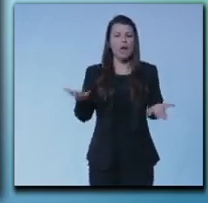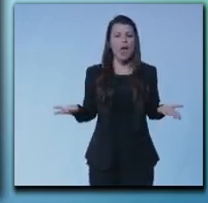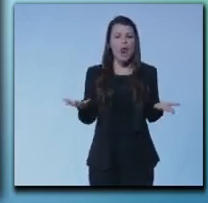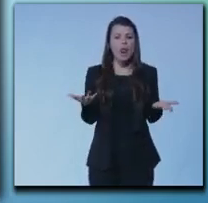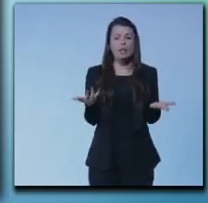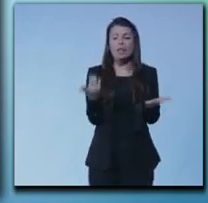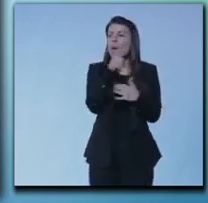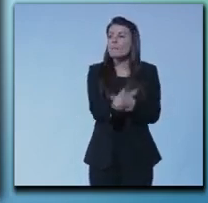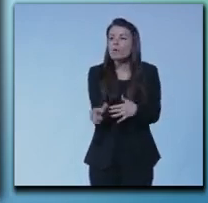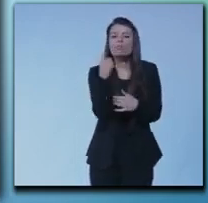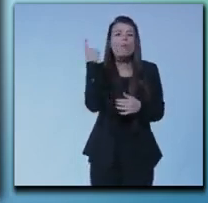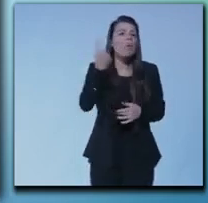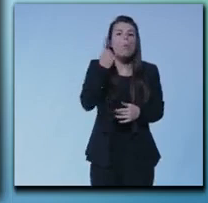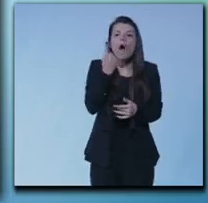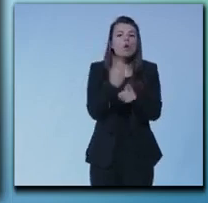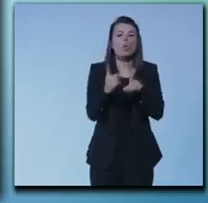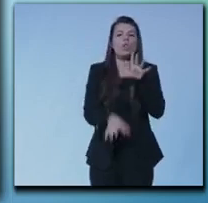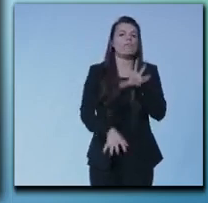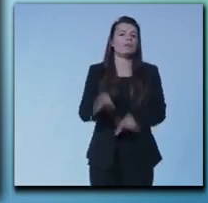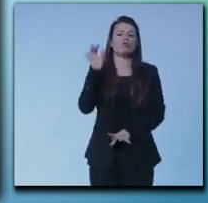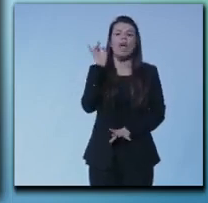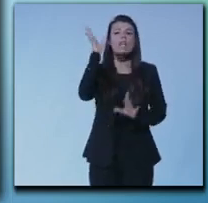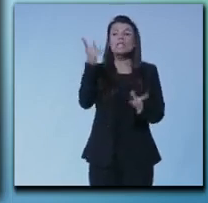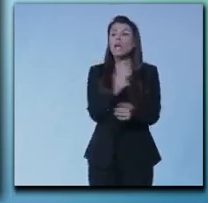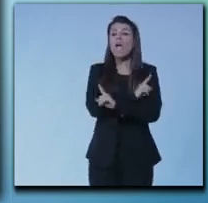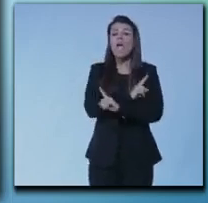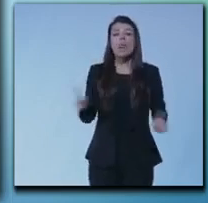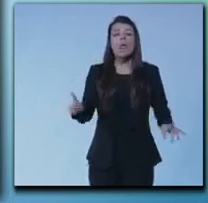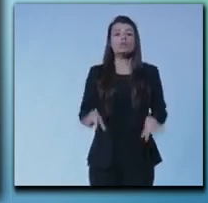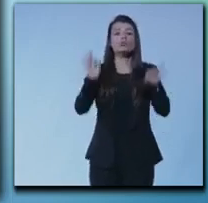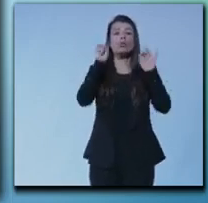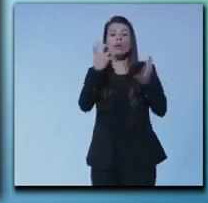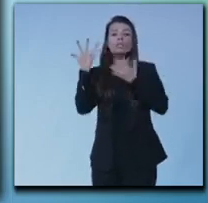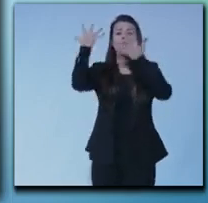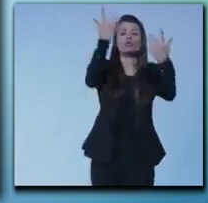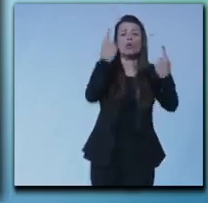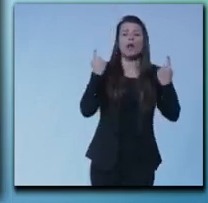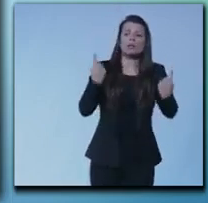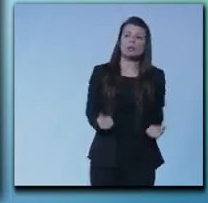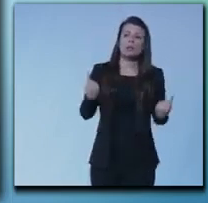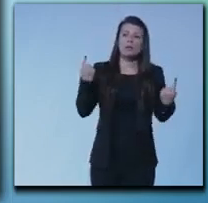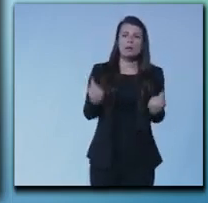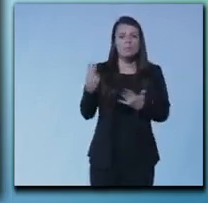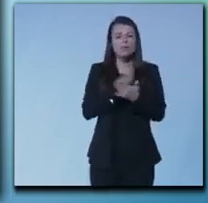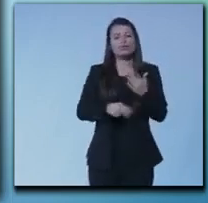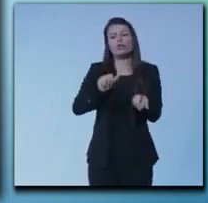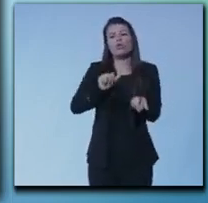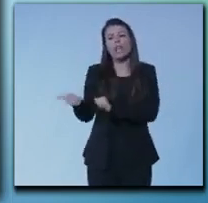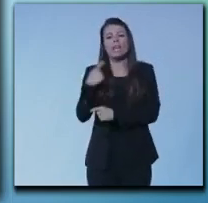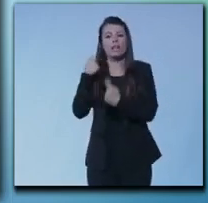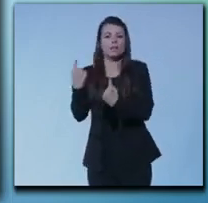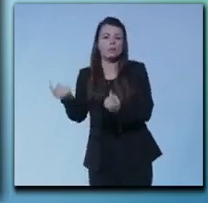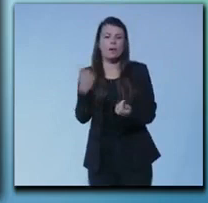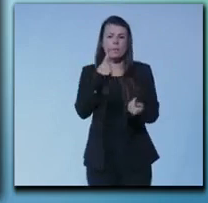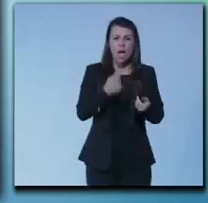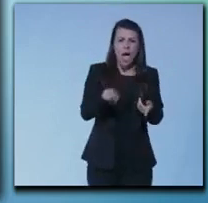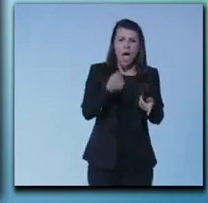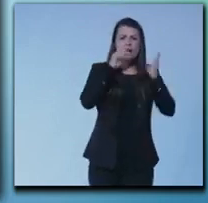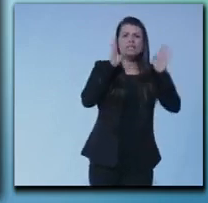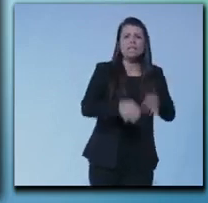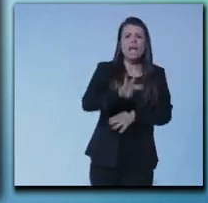altrimenti fra dieci anni saremo ancora lì a cercare la progettazione alternativa la statale 42